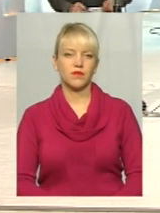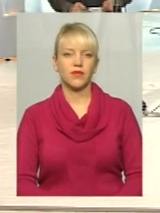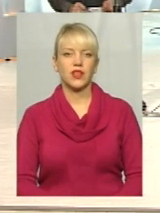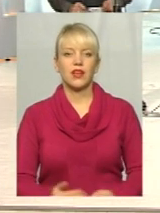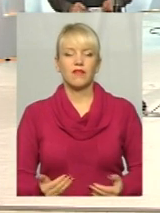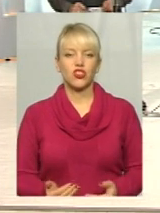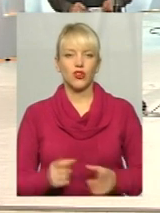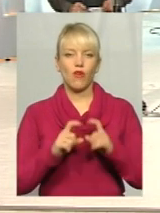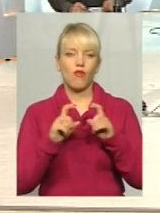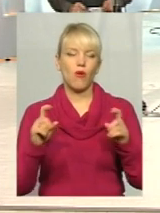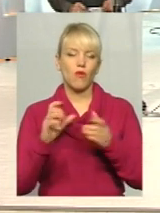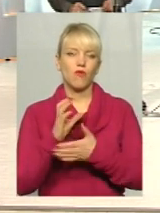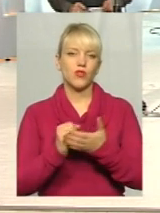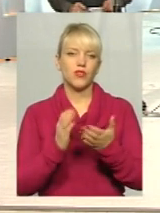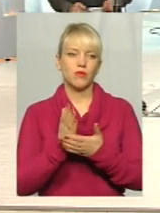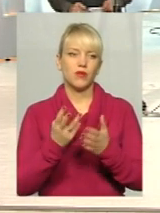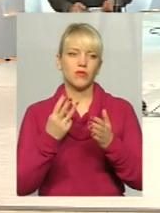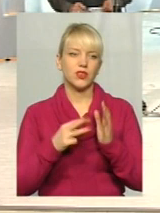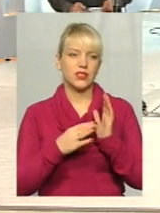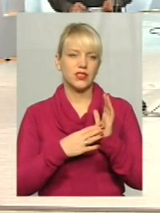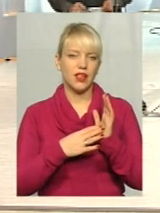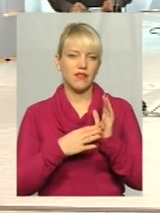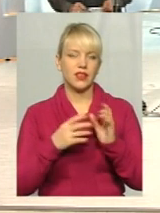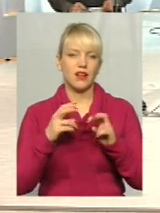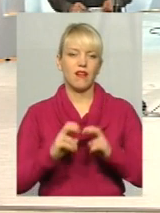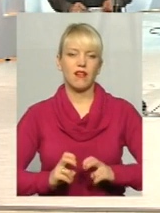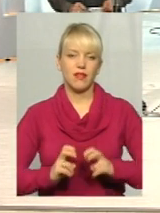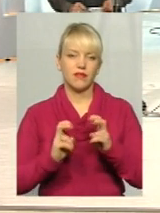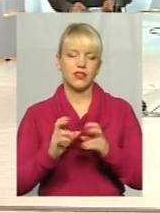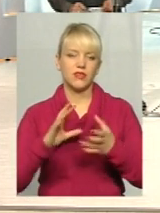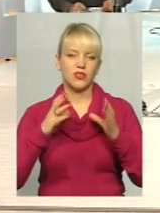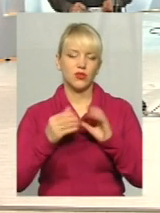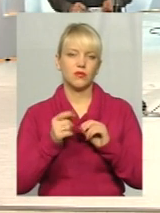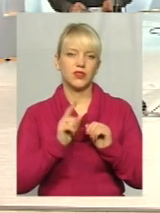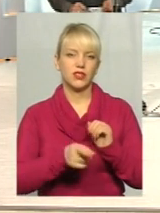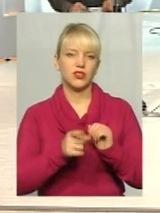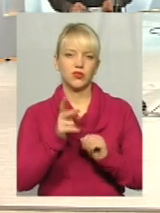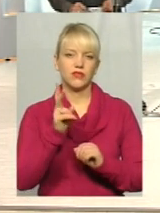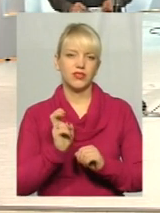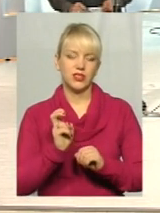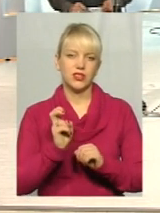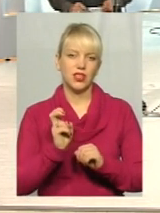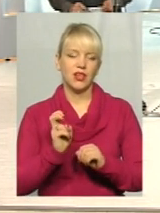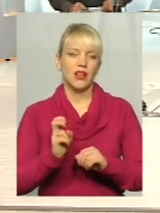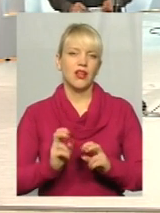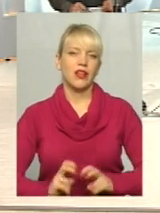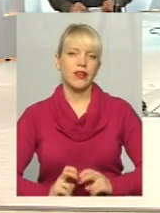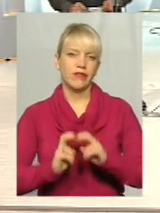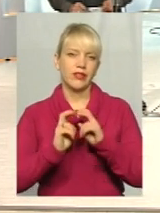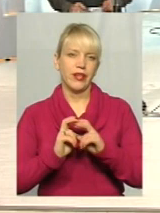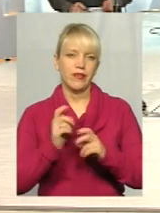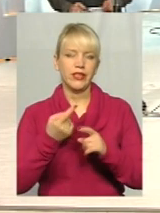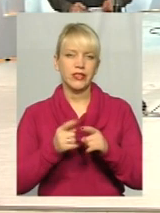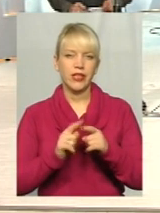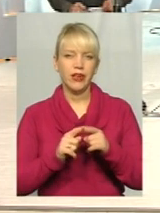939 ліфтів. В цілому, в місті Хмельницькому, десь близько 1200 ліфтів. А з